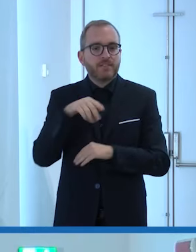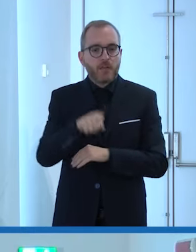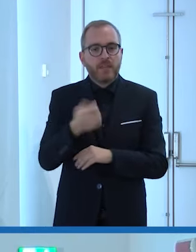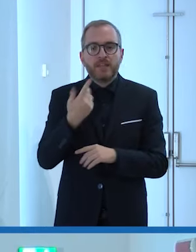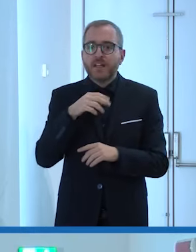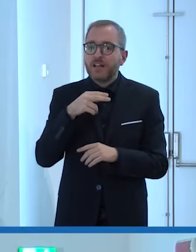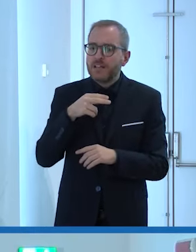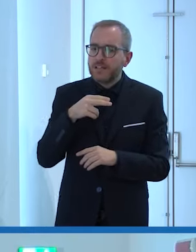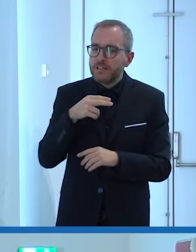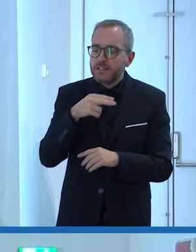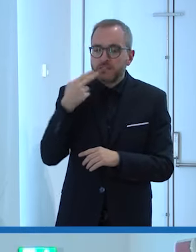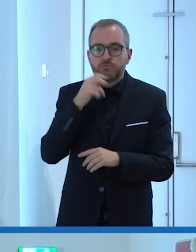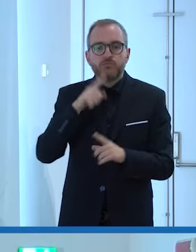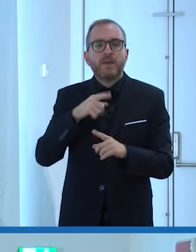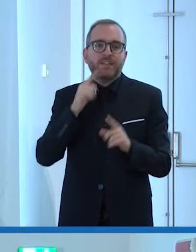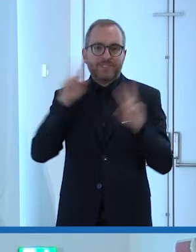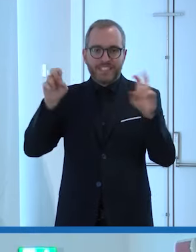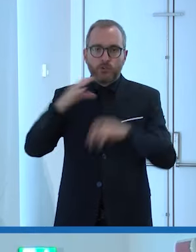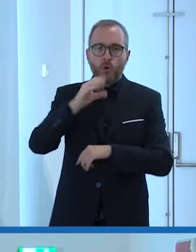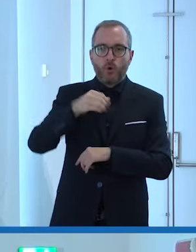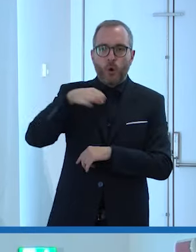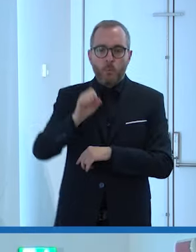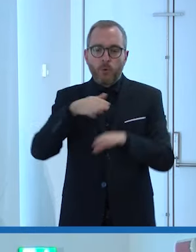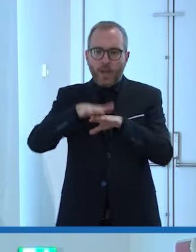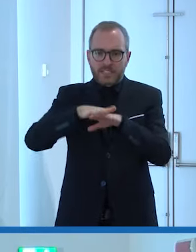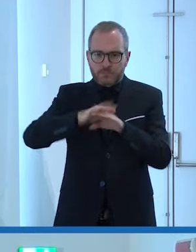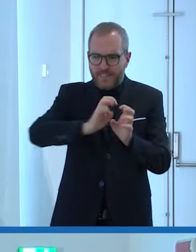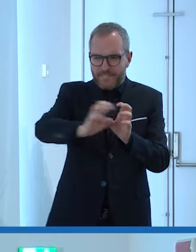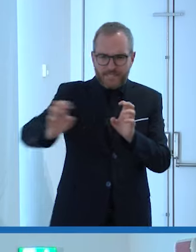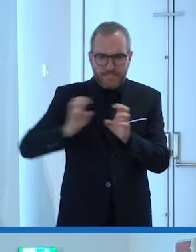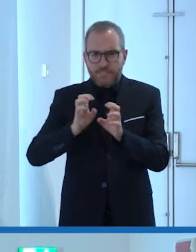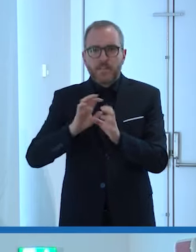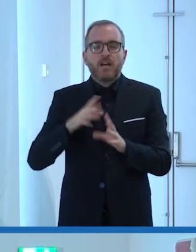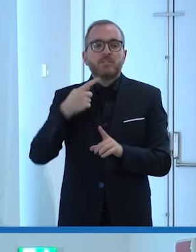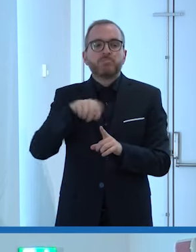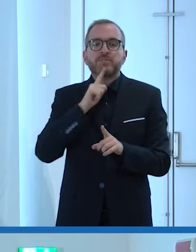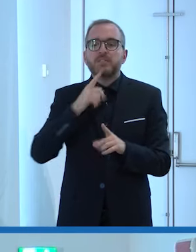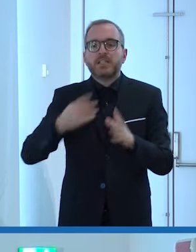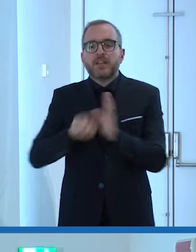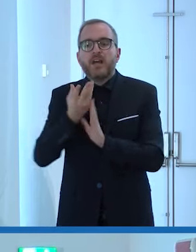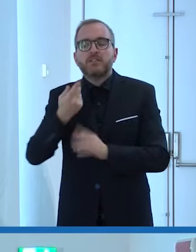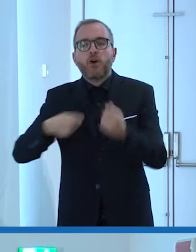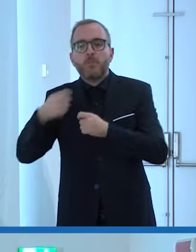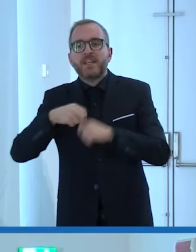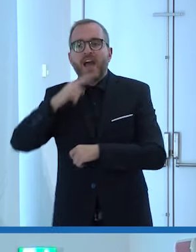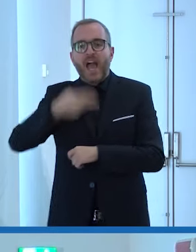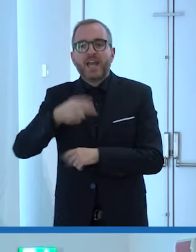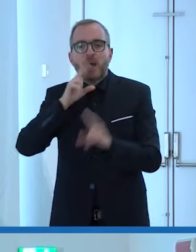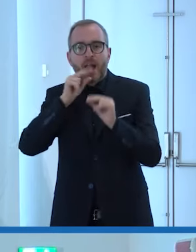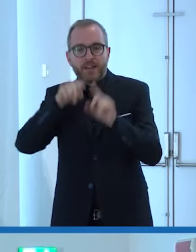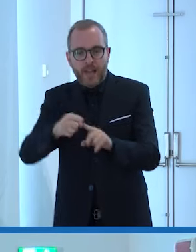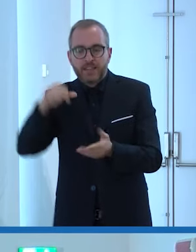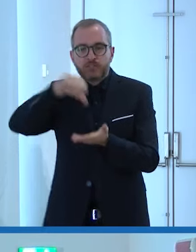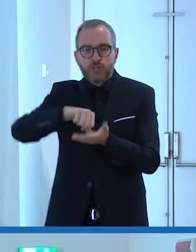che si chiama appunto Una combo di esperienze realizzato dalla cooperativa H Parlante centro socio-occupazionale di